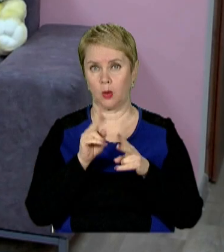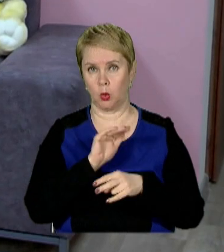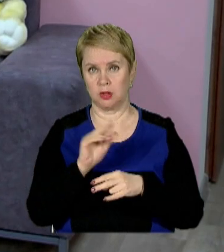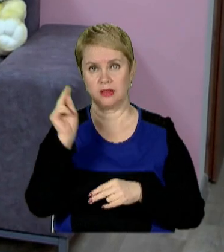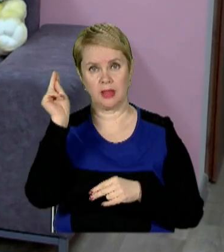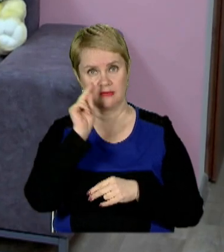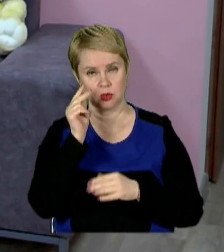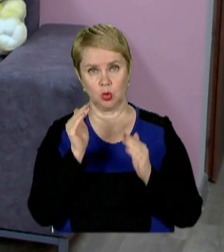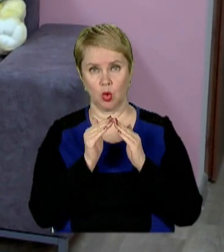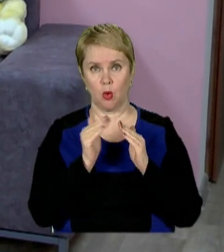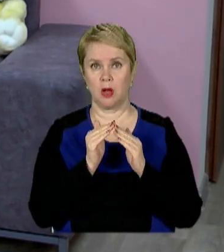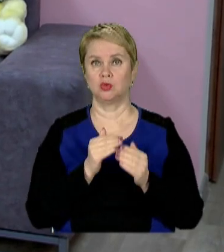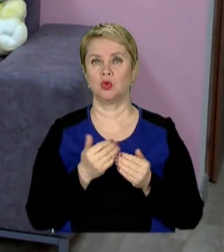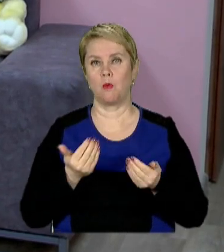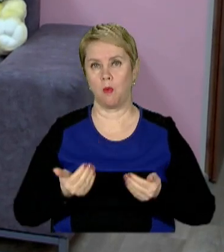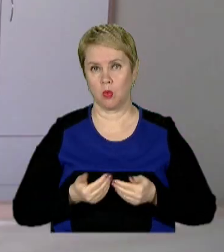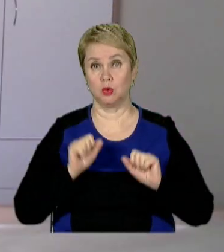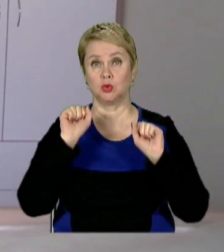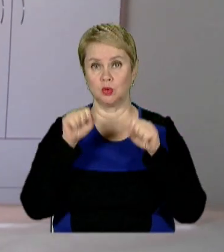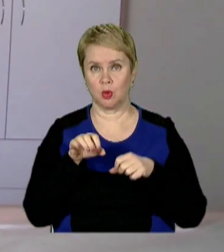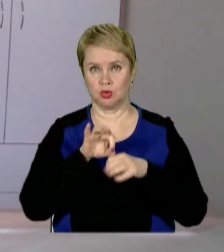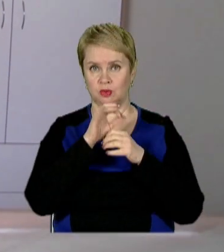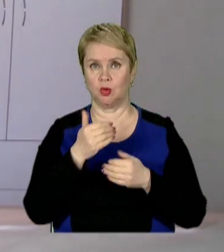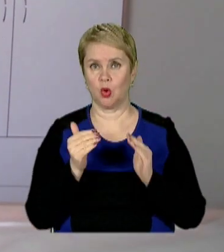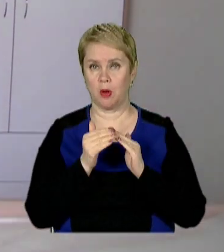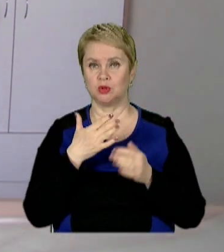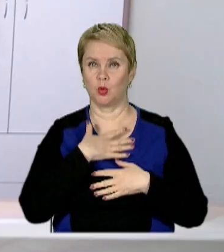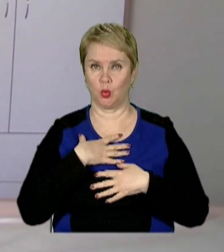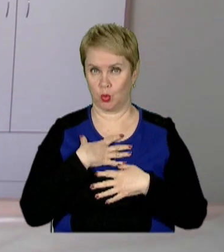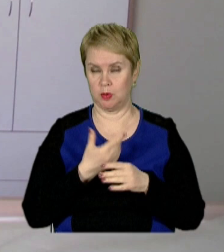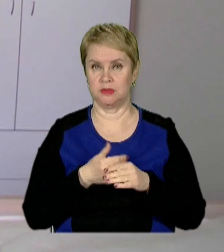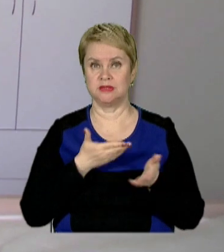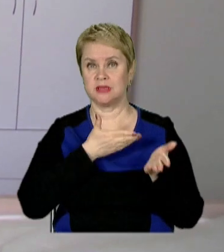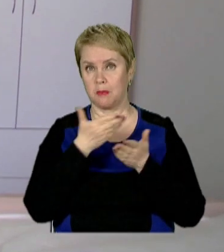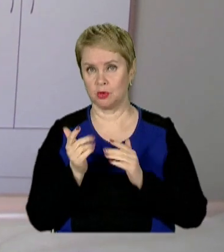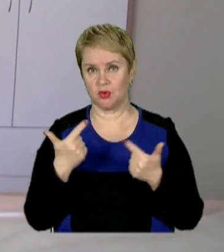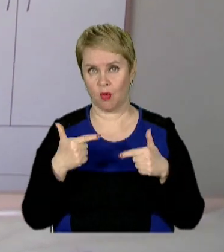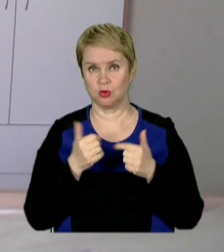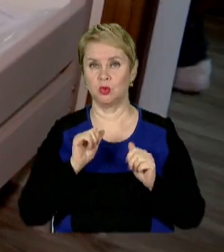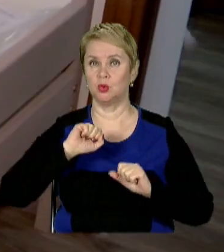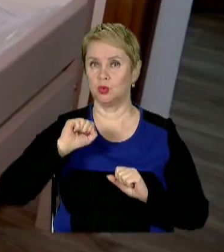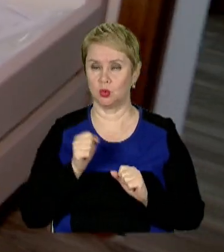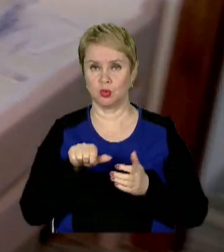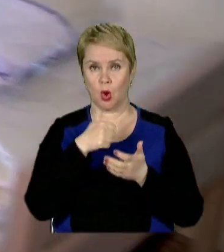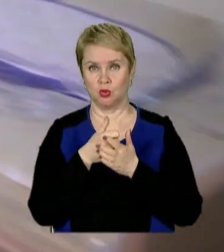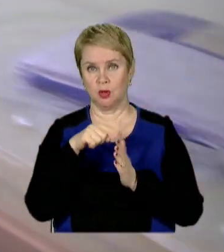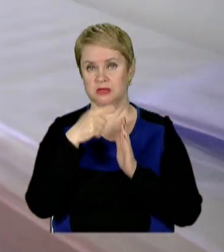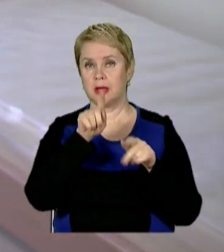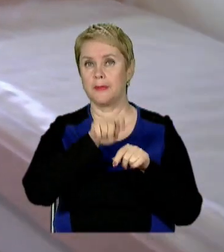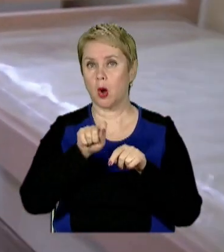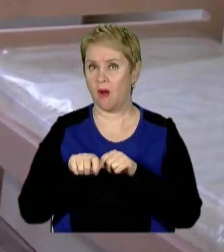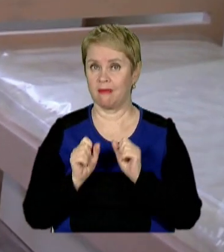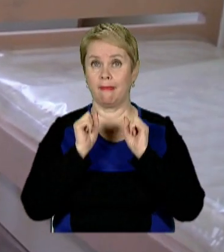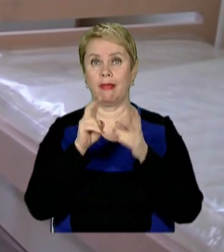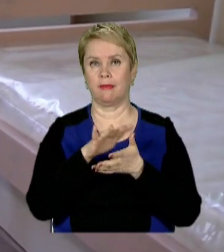діти навчатимуться домашньому побиту. І навіть зможуть завести домашніх улюбленців, запрошувати в гості друзів. Очільник міста перевірив,